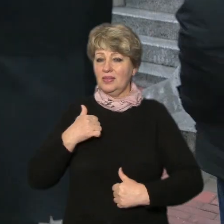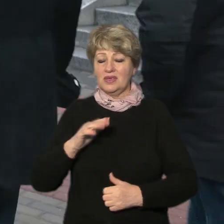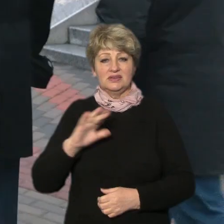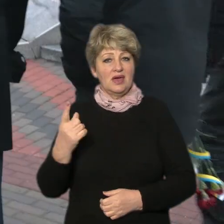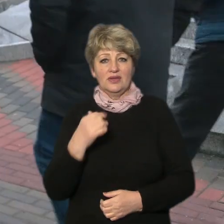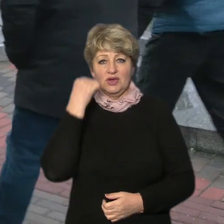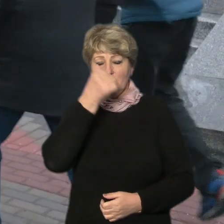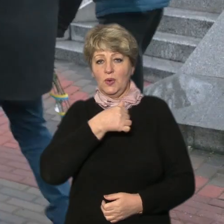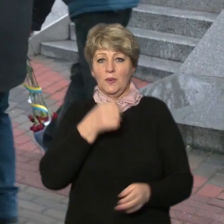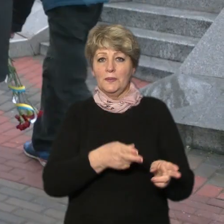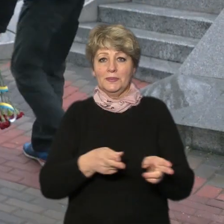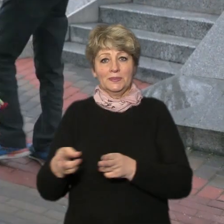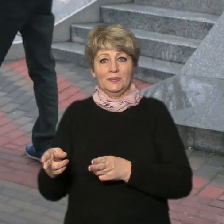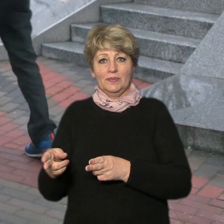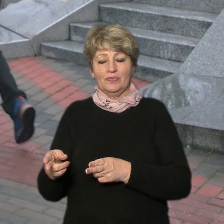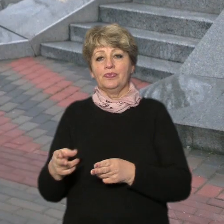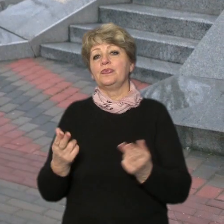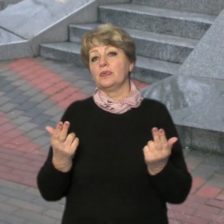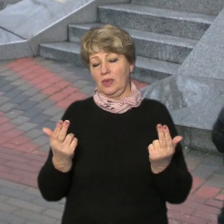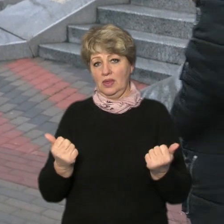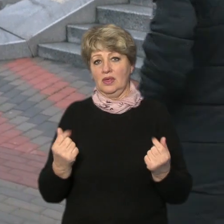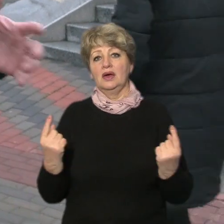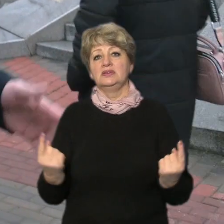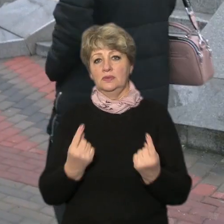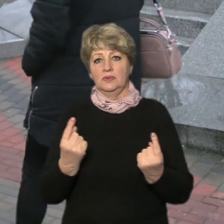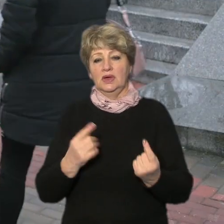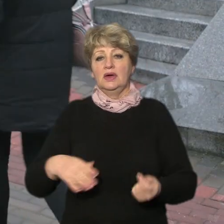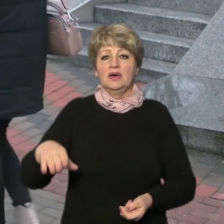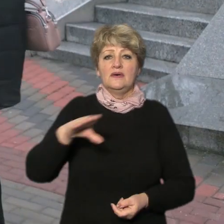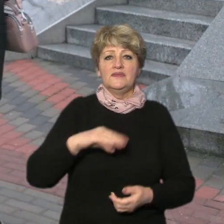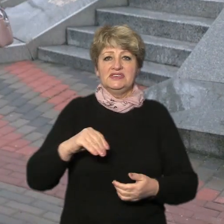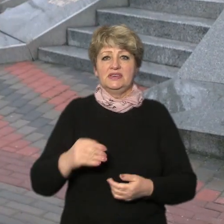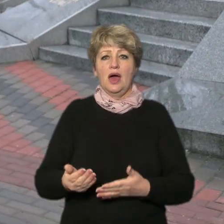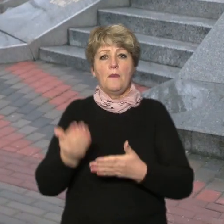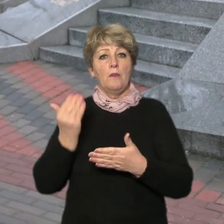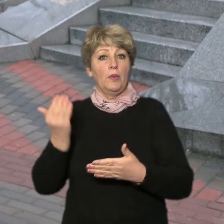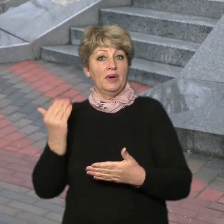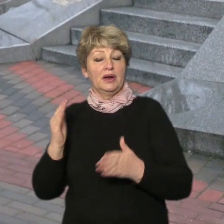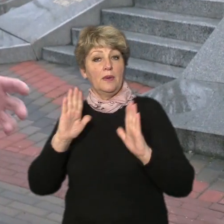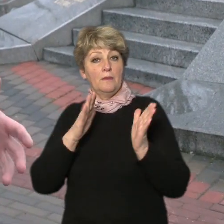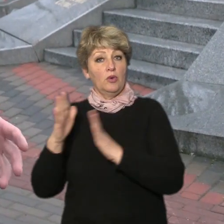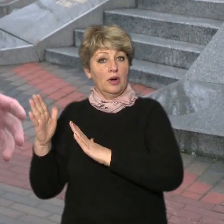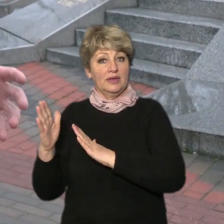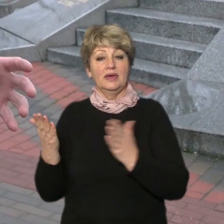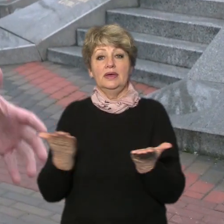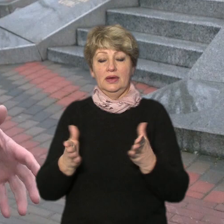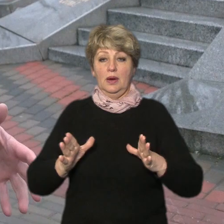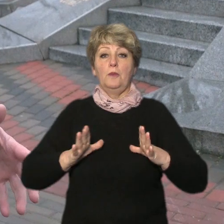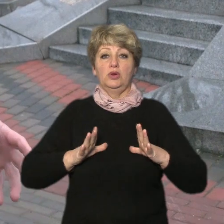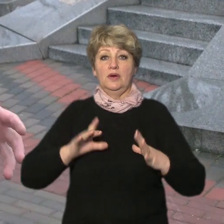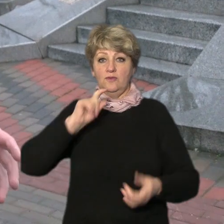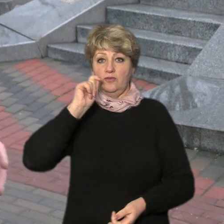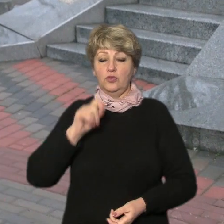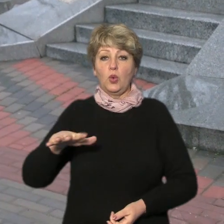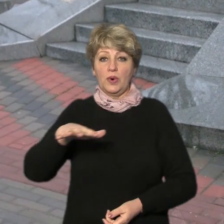і звичайно що всі всі попередні події які були в Україні